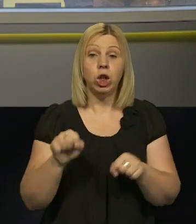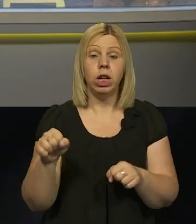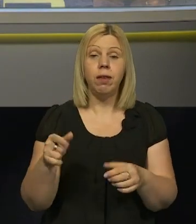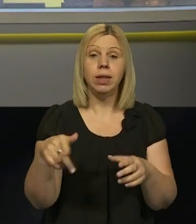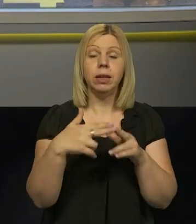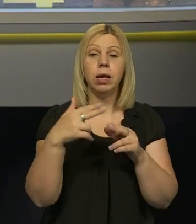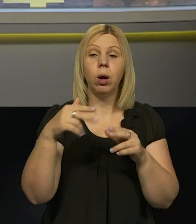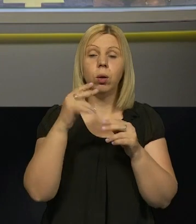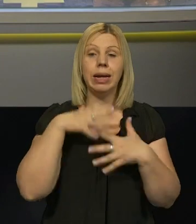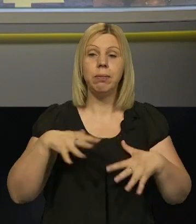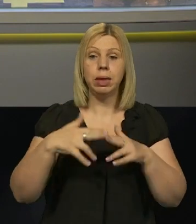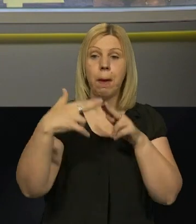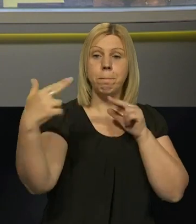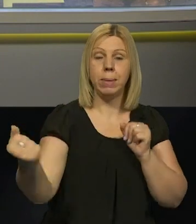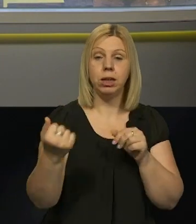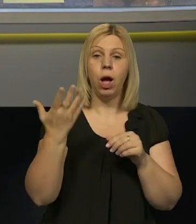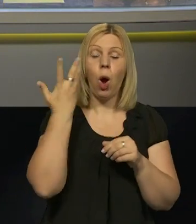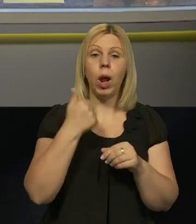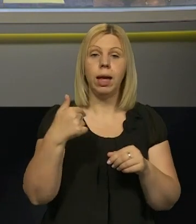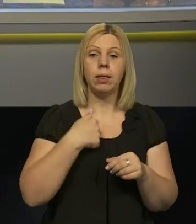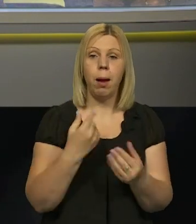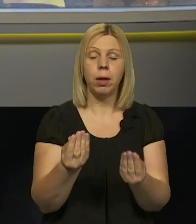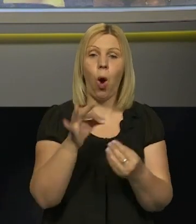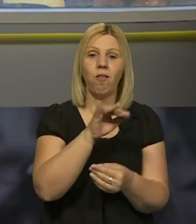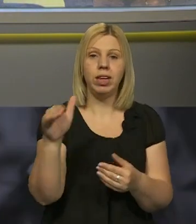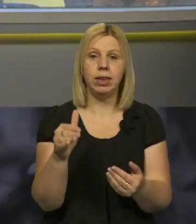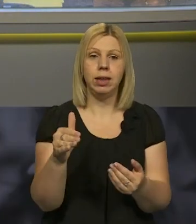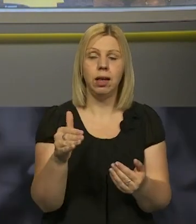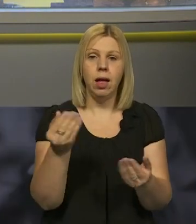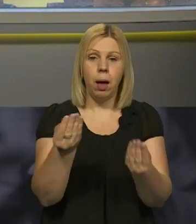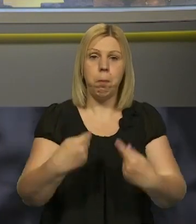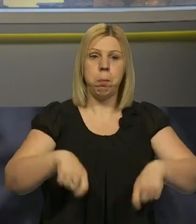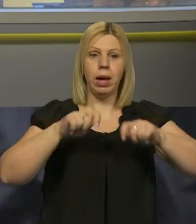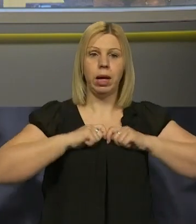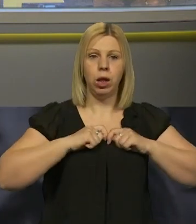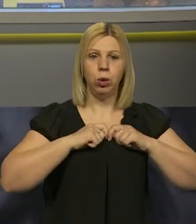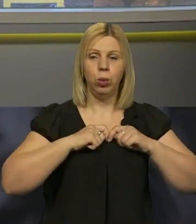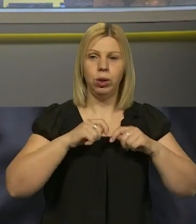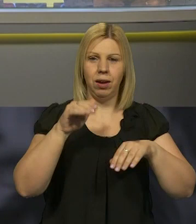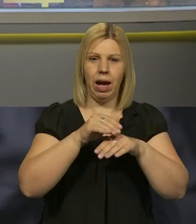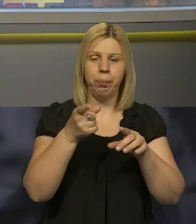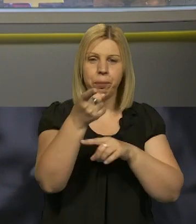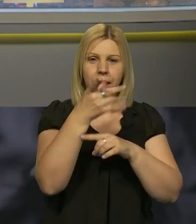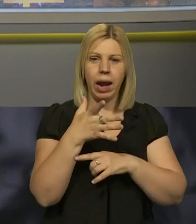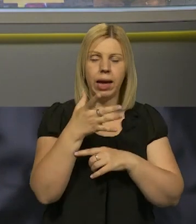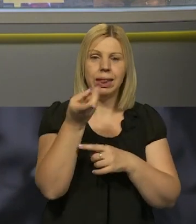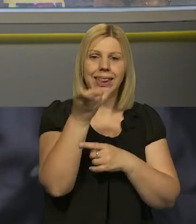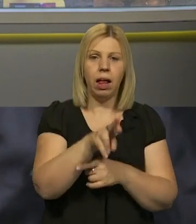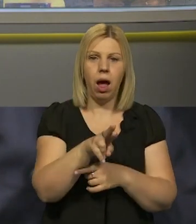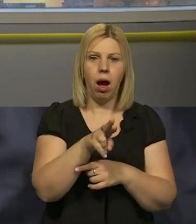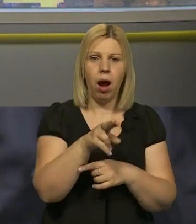Кримський міст буде у нас тоді, коли нам офіційно передадуть оперативно-тактичні ракети для